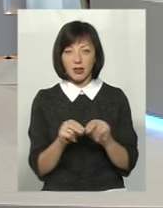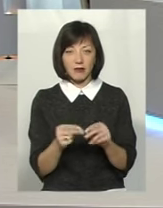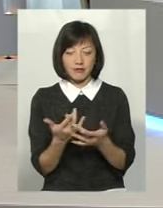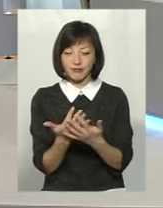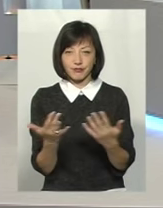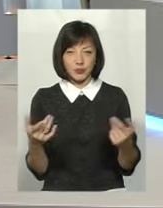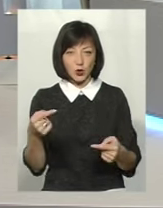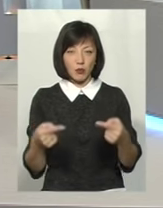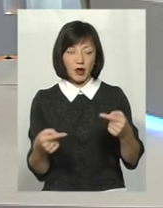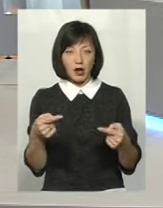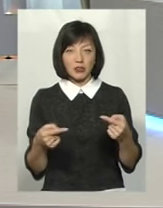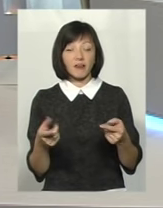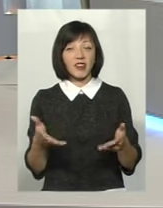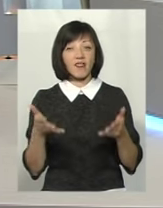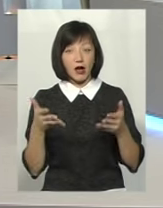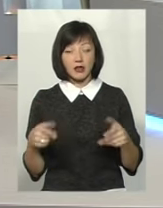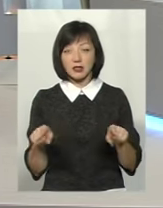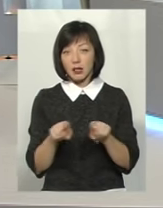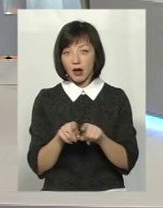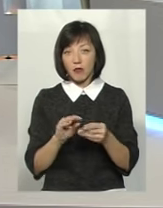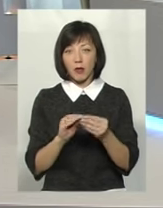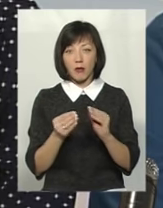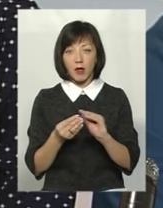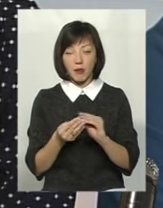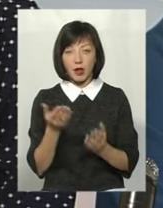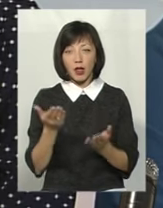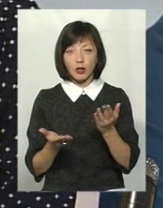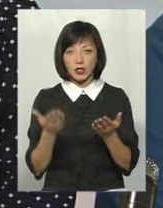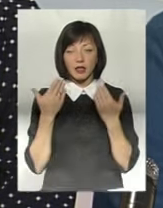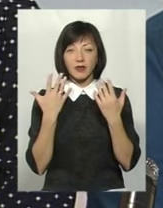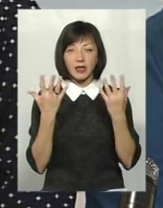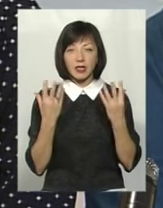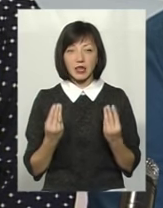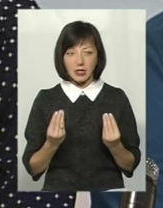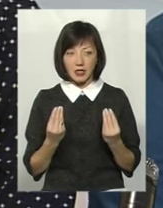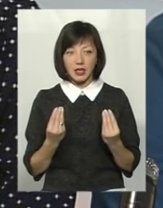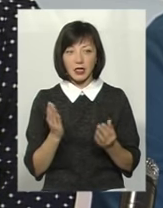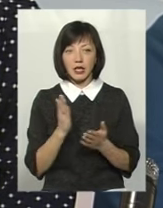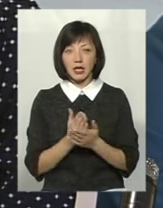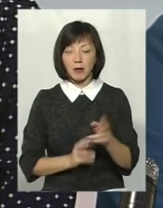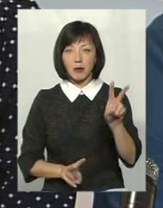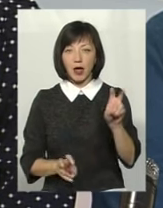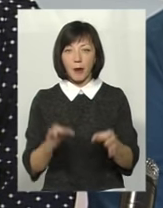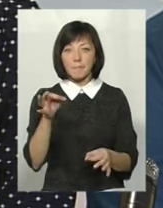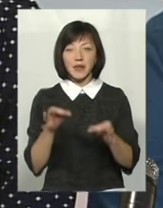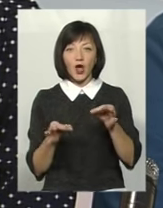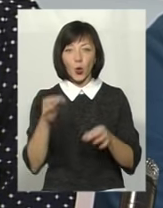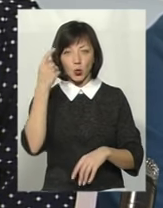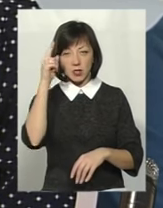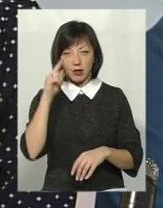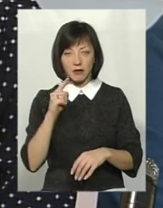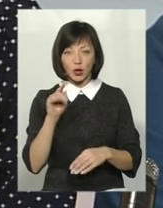тому що виявляється така проблема, якщо на вихідні дні, наприклад, є такий предмет природознавство,